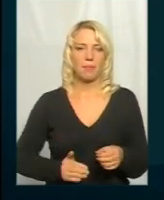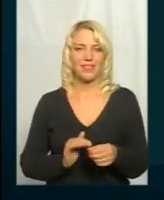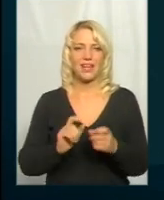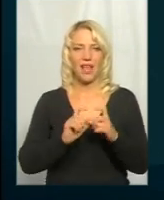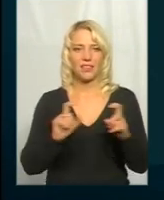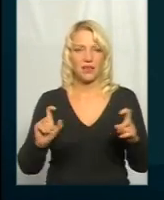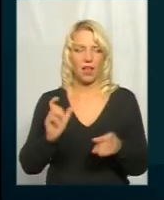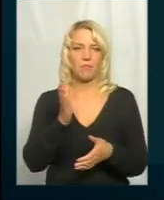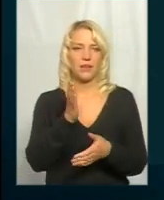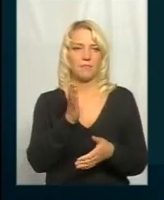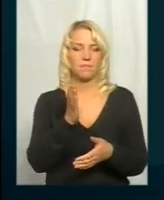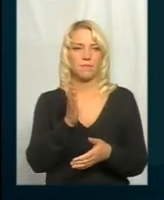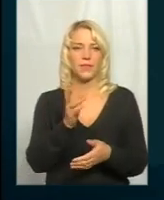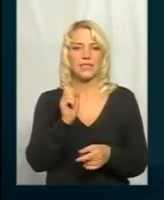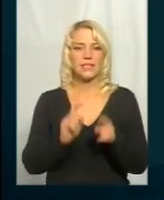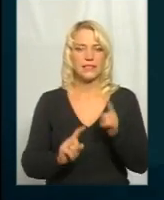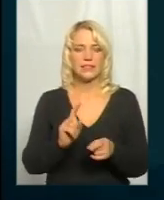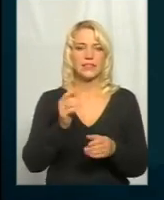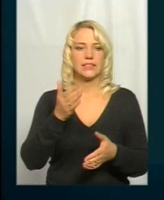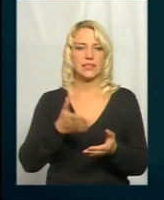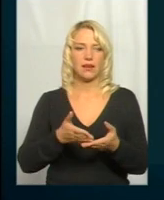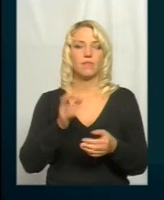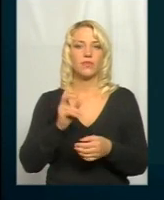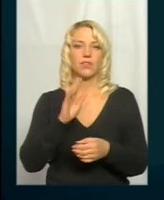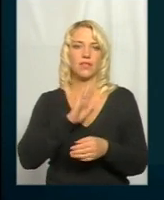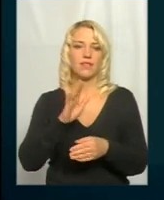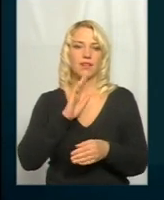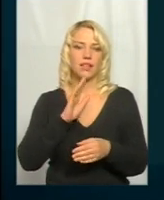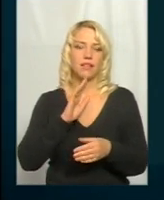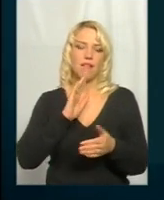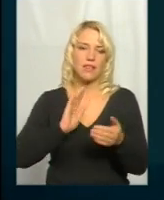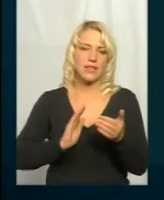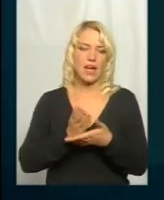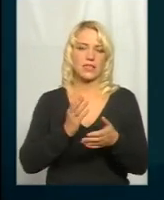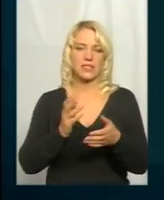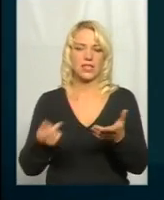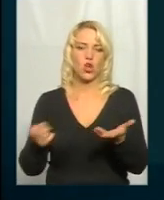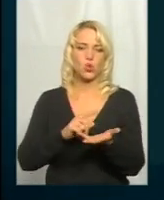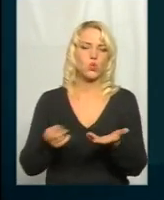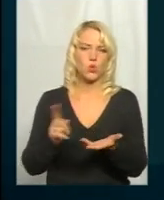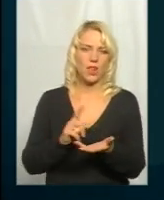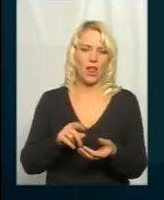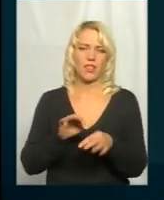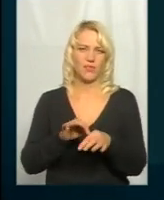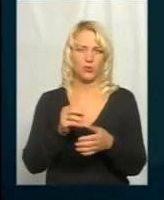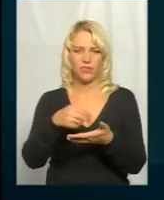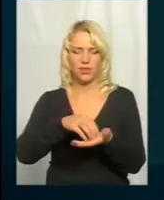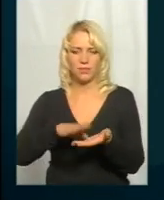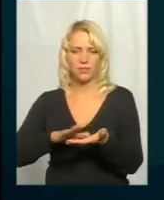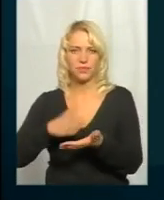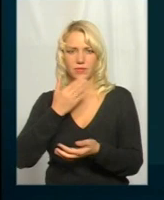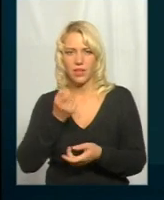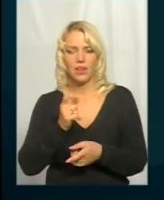за рідкість буває, неякісно ведуться журнали виконаних робіт. Інколи витрапляються такі